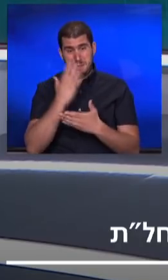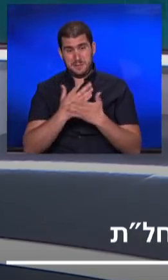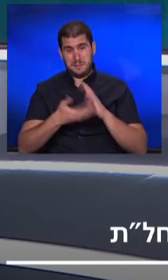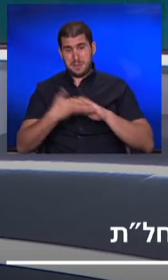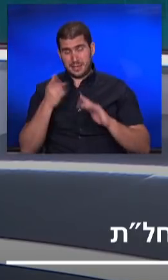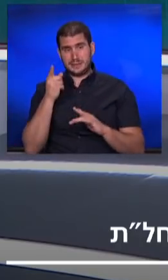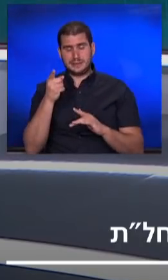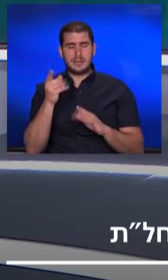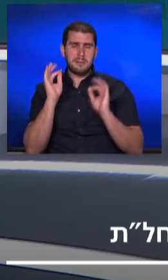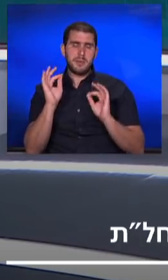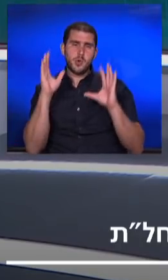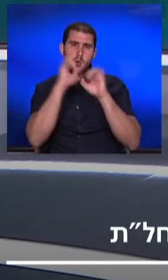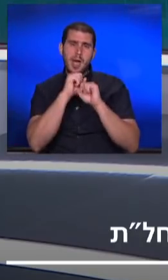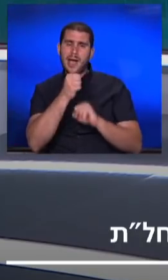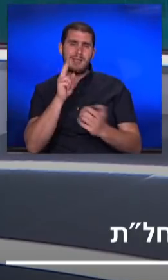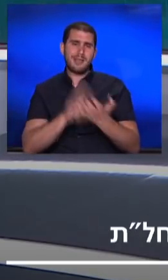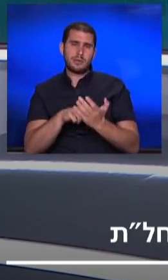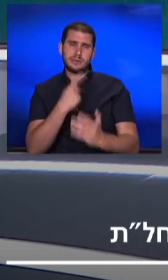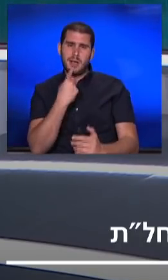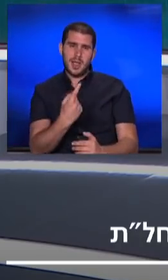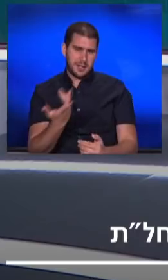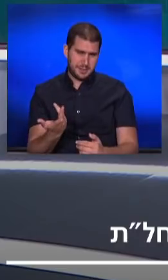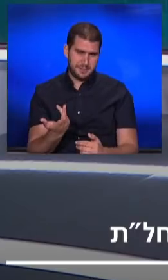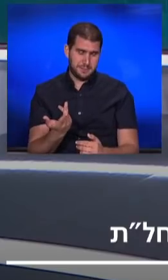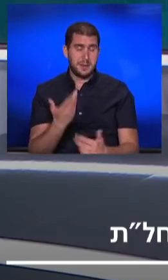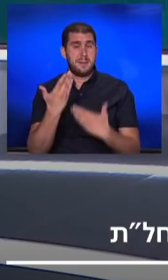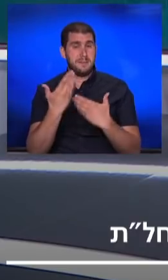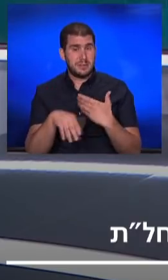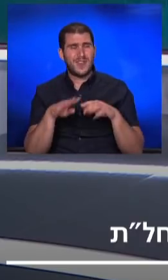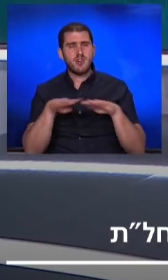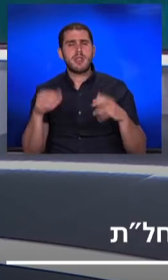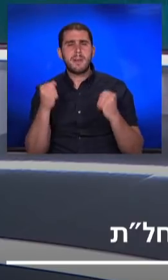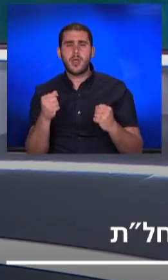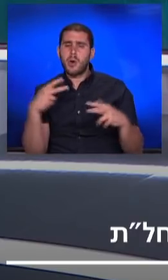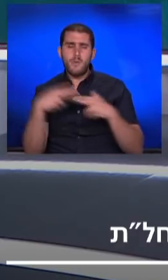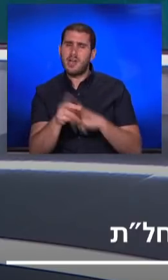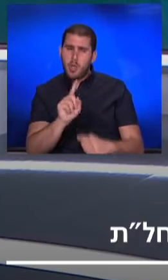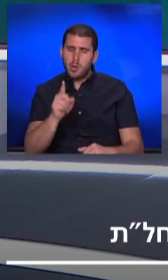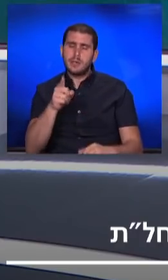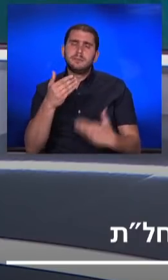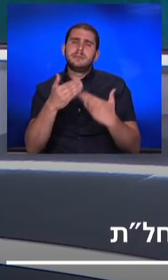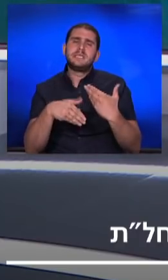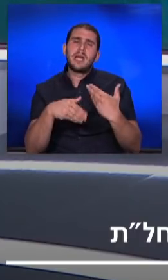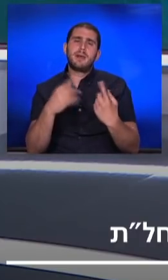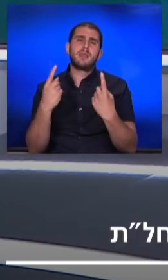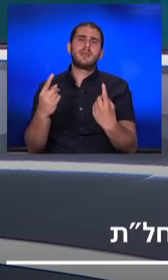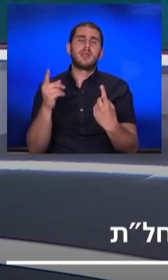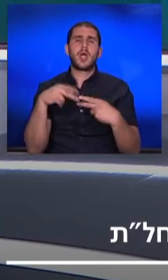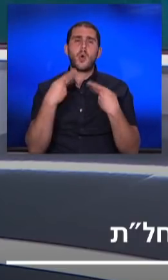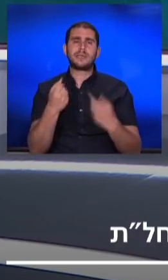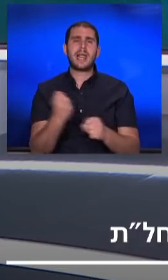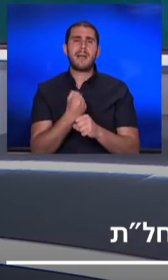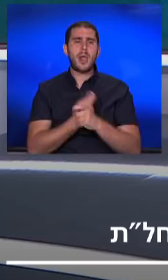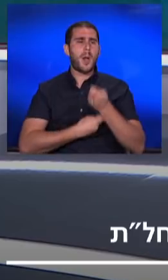הקונטציה או הטרמינולוגיה הכי נכונה שצריך להתייחס אליה. בסוף הרשת לא הופסקה, הרשת מסתיימת. המשק חוזר לפעילות,